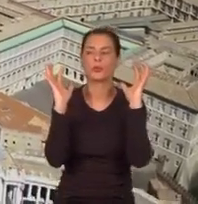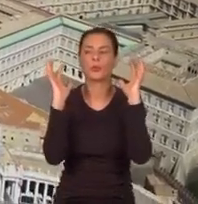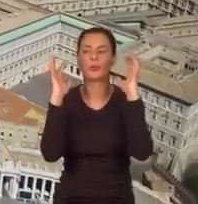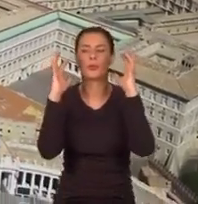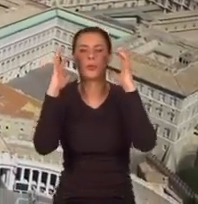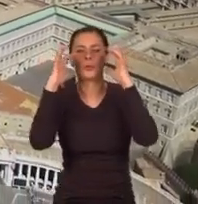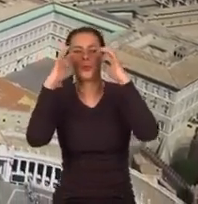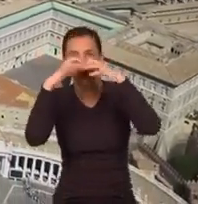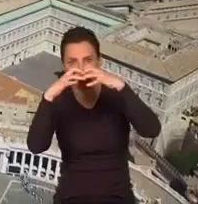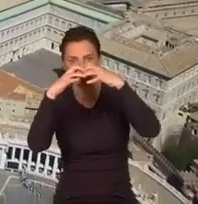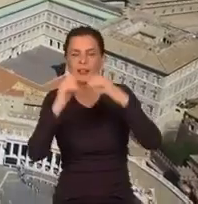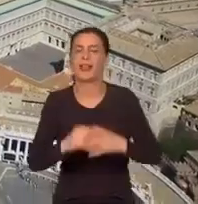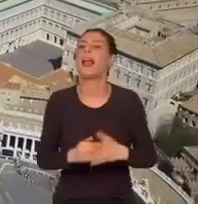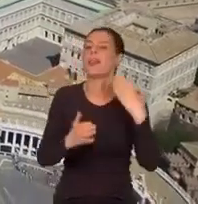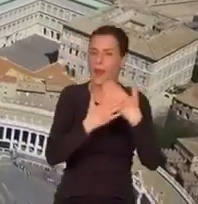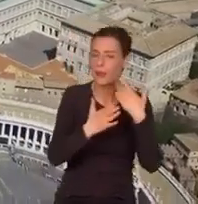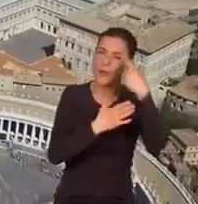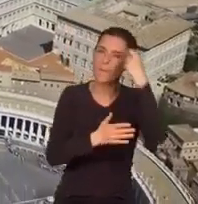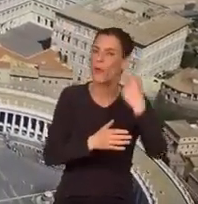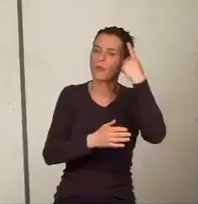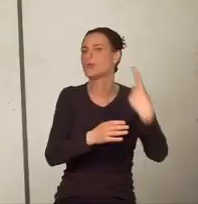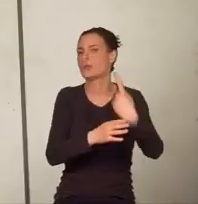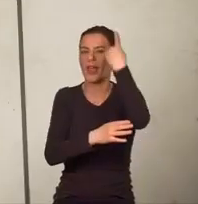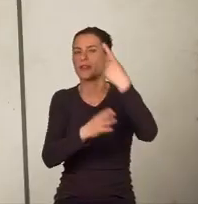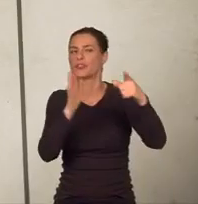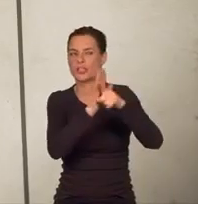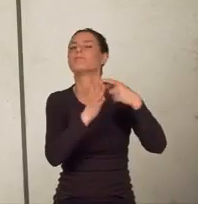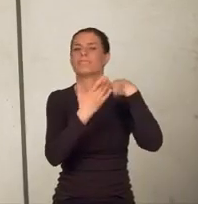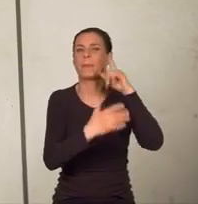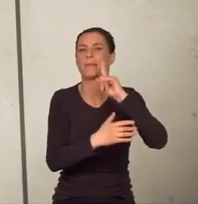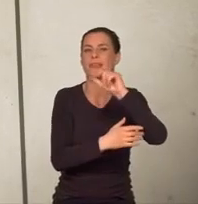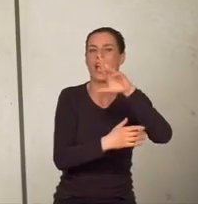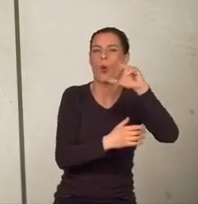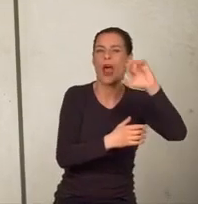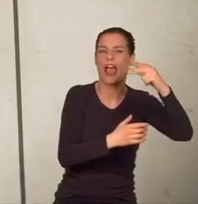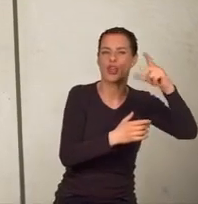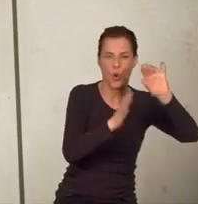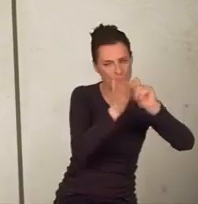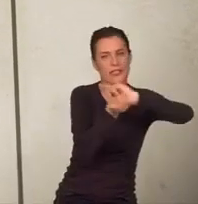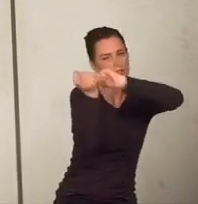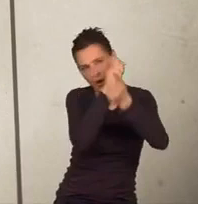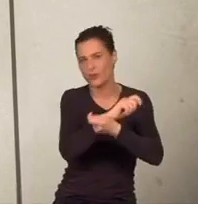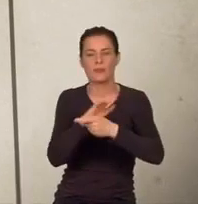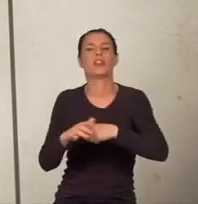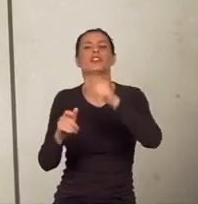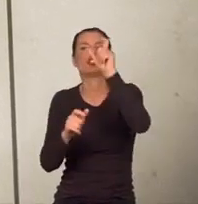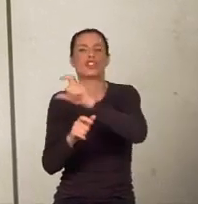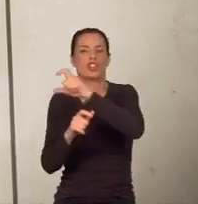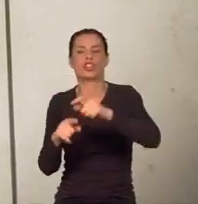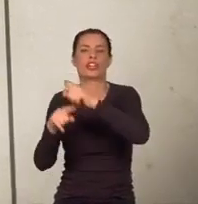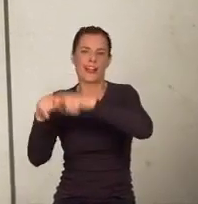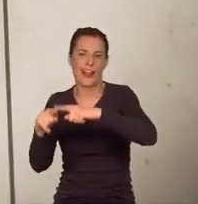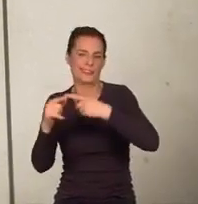Michał Anioł wrócił do pierwotnej idei planu skupionego wokół centrum, gdyż idealna symetria była symbolem czystości,